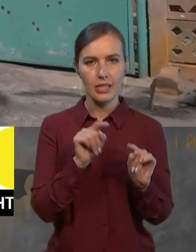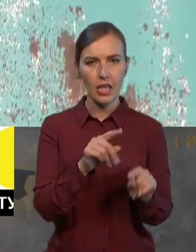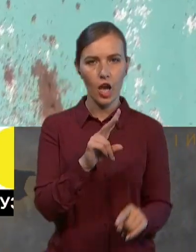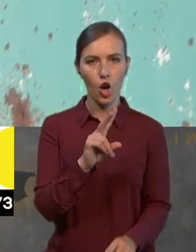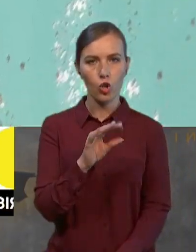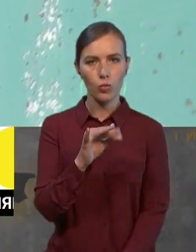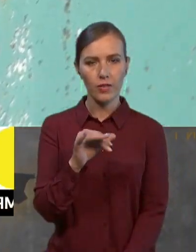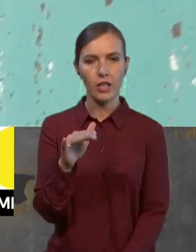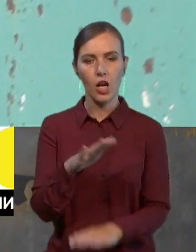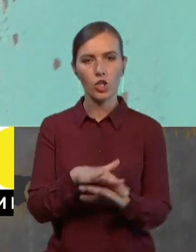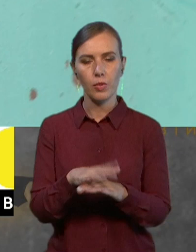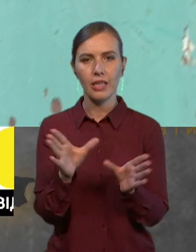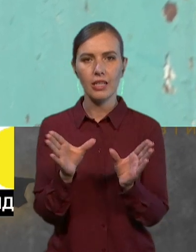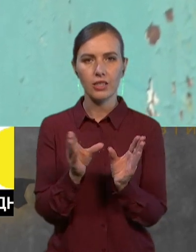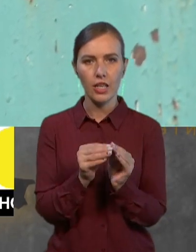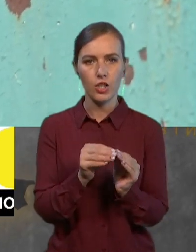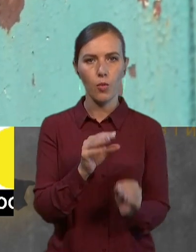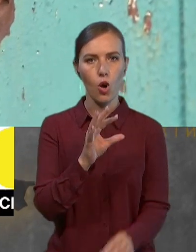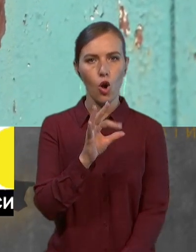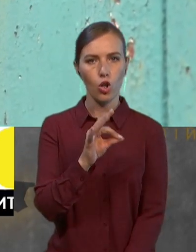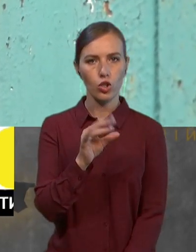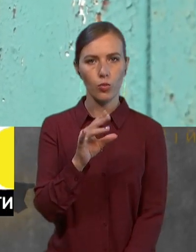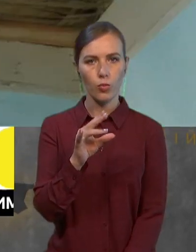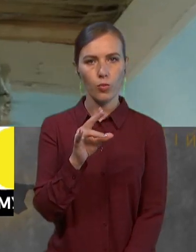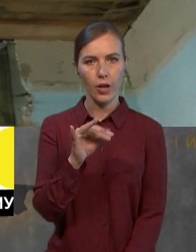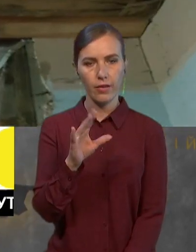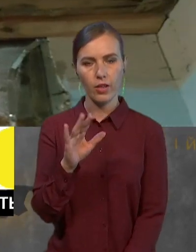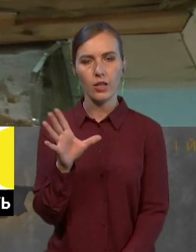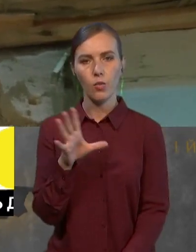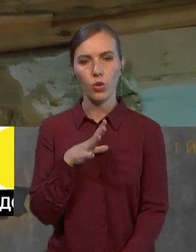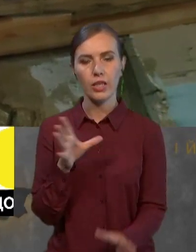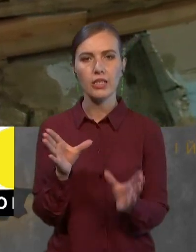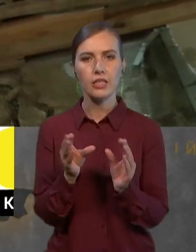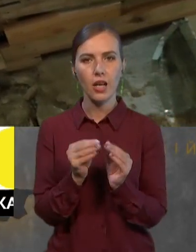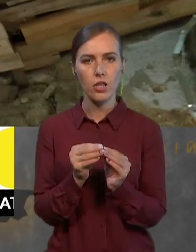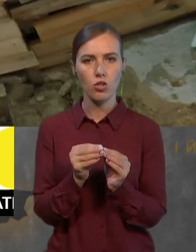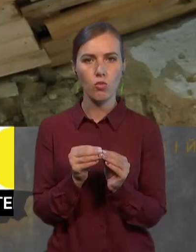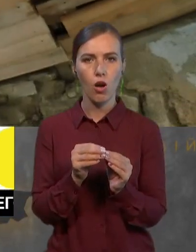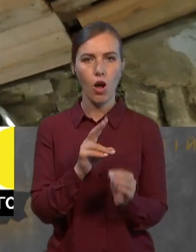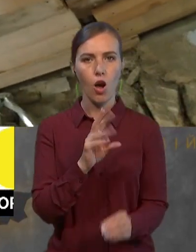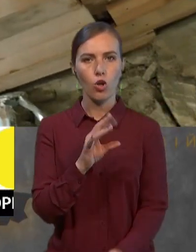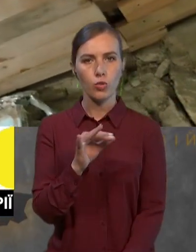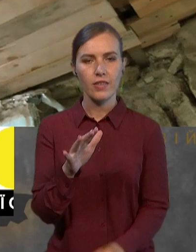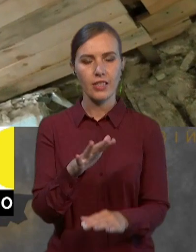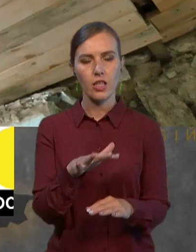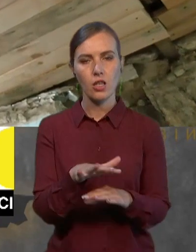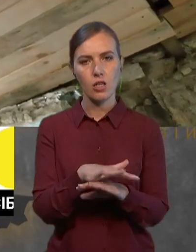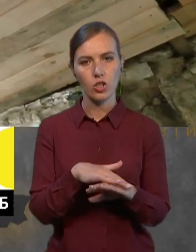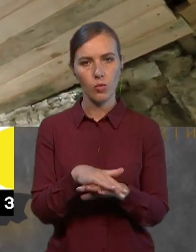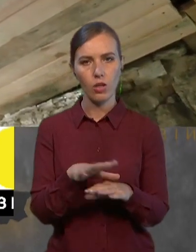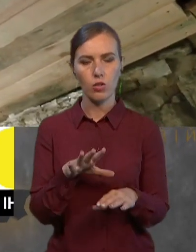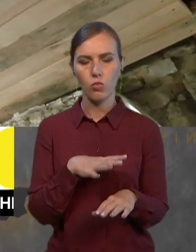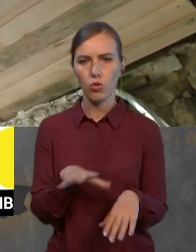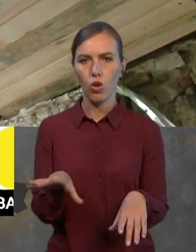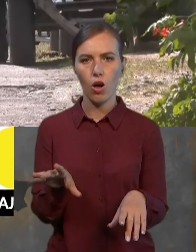Кулебою були нещодавно в Кочубеївській громаді, і можу сказати, що мегаправильне рішення про